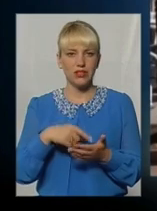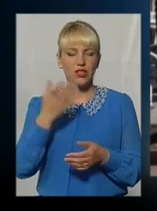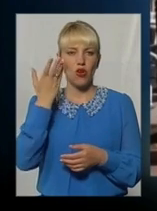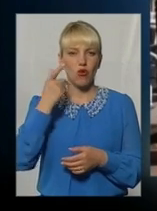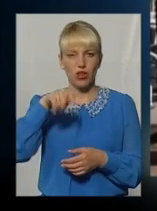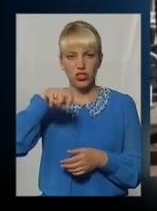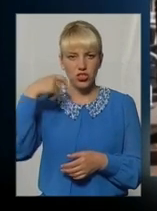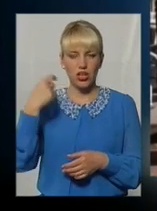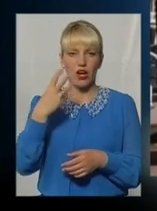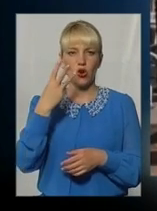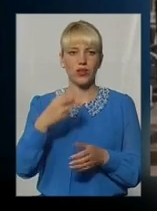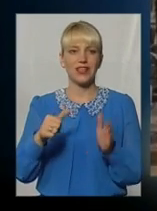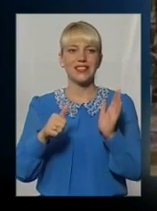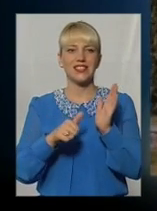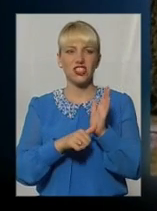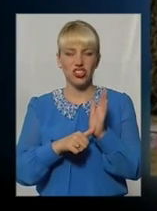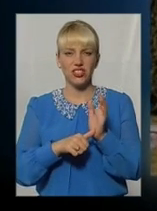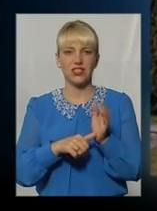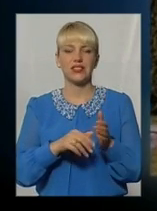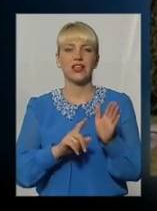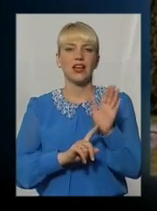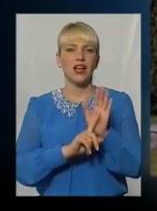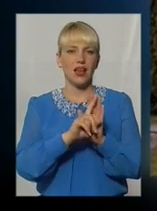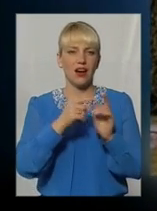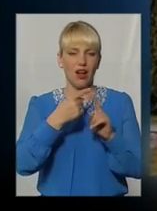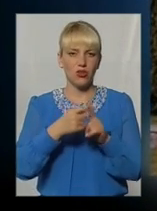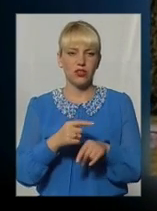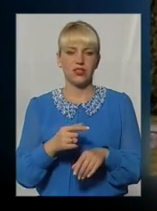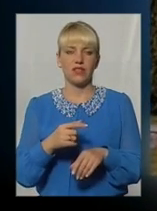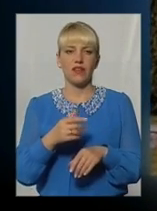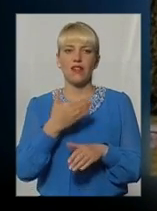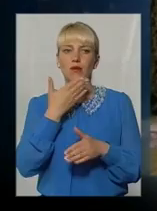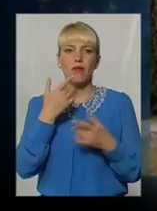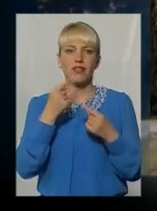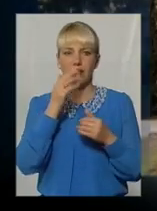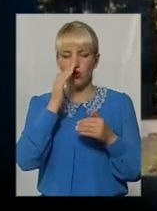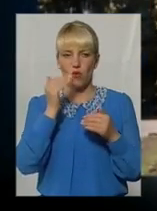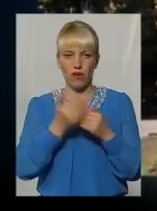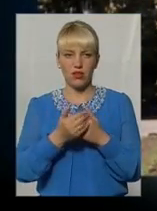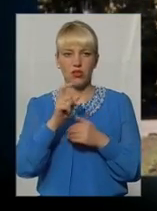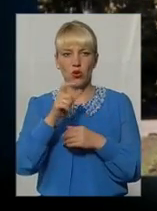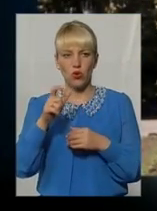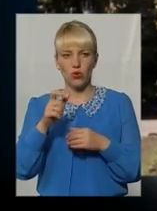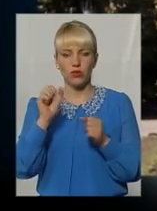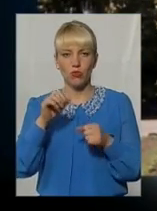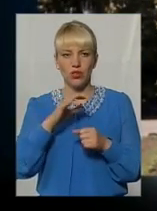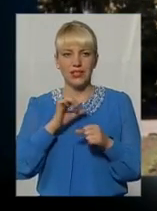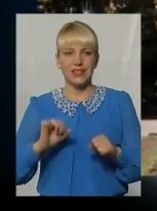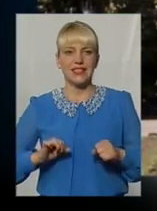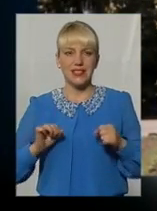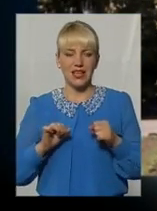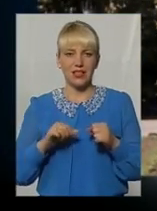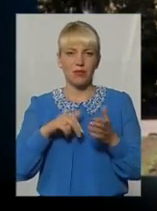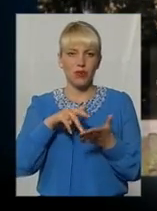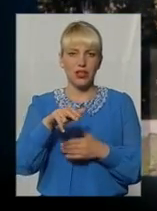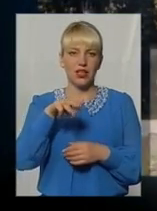градусів розкалена плитка, асфальт, і немає де сховатися. Раніше люди хоча б всі намагалися проходити в